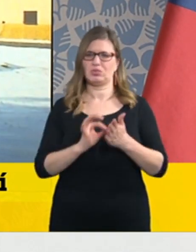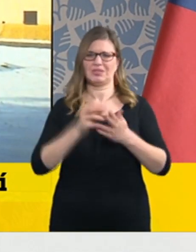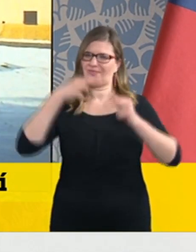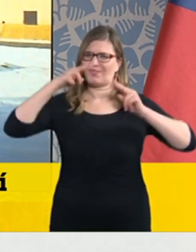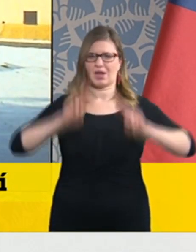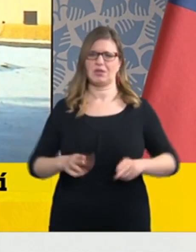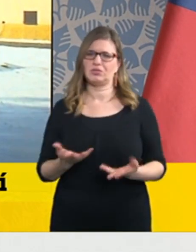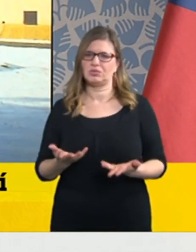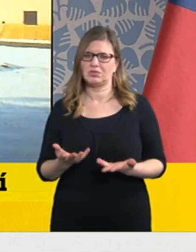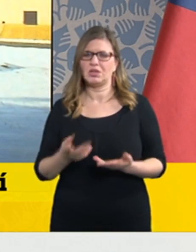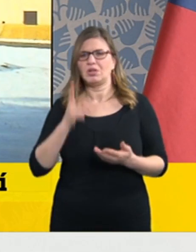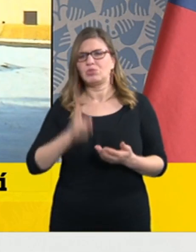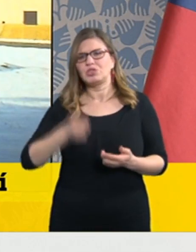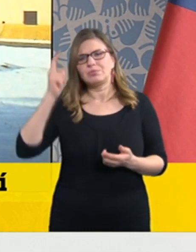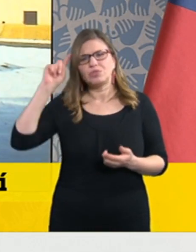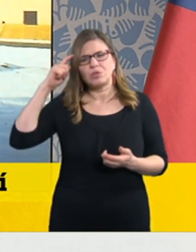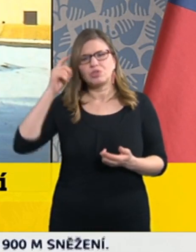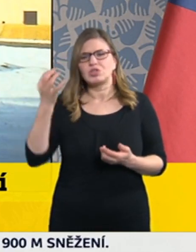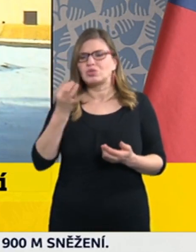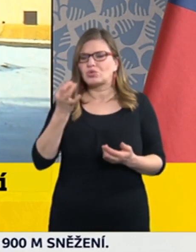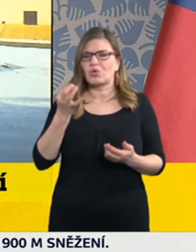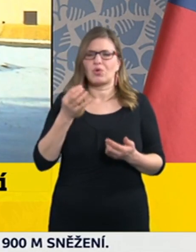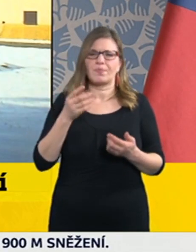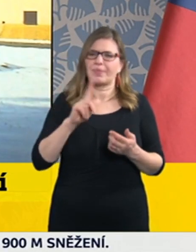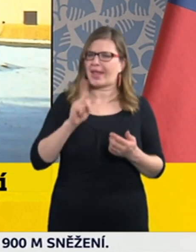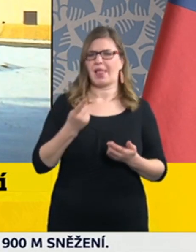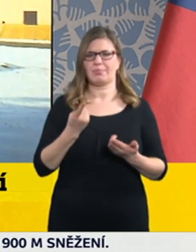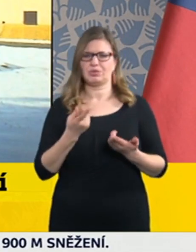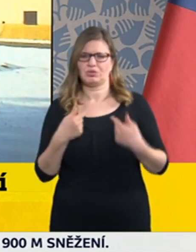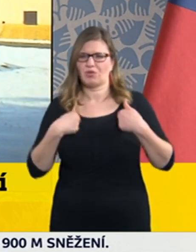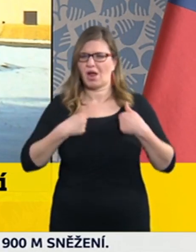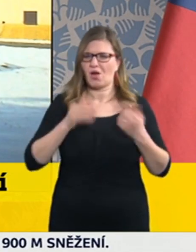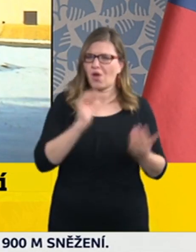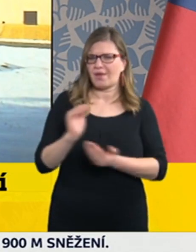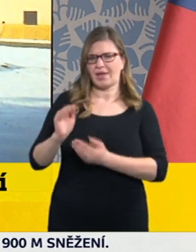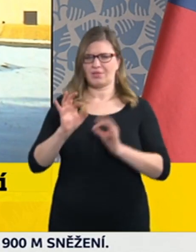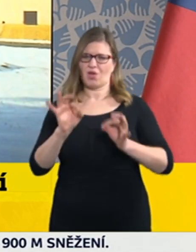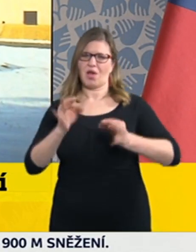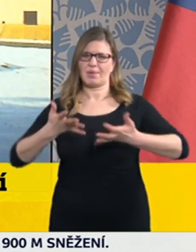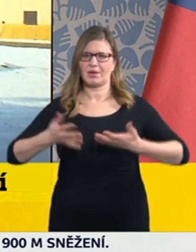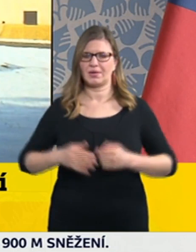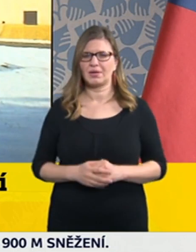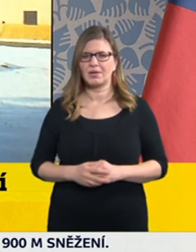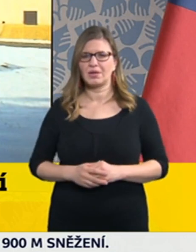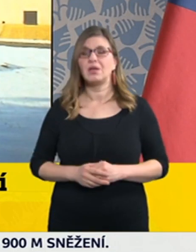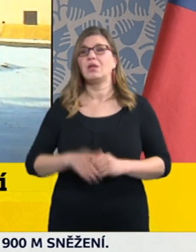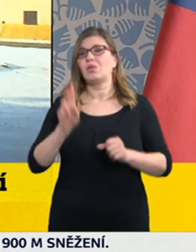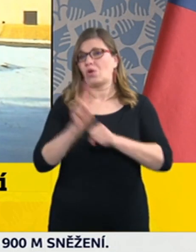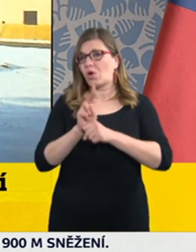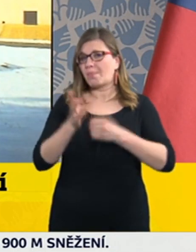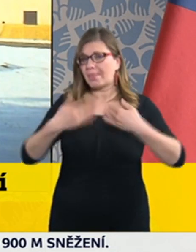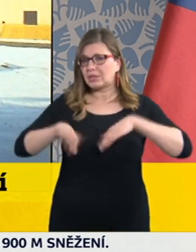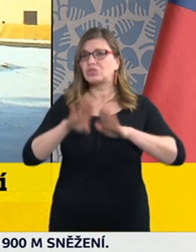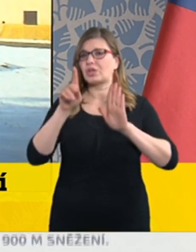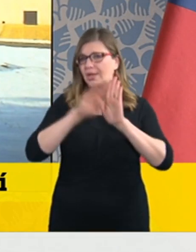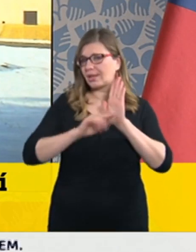postupovat, tak, jak tomu věru čelit. Ta opatření byla upravená, tam my jsme to zmiňovali,